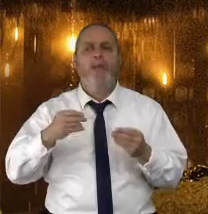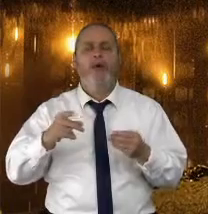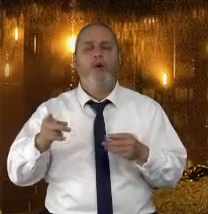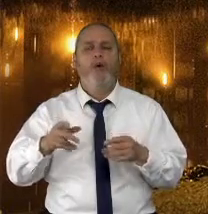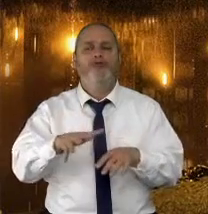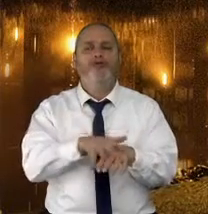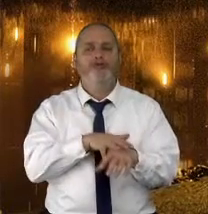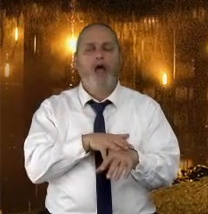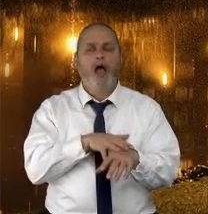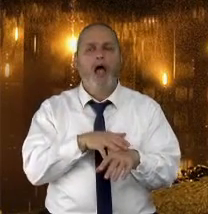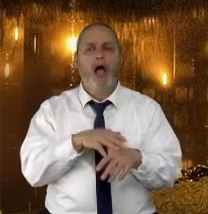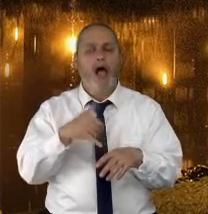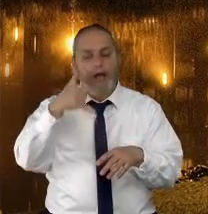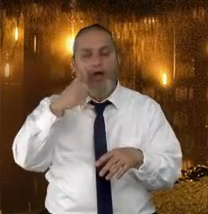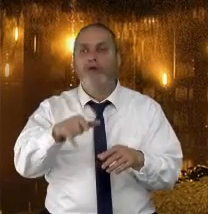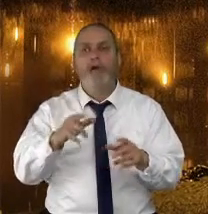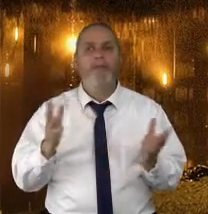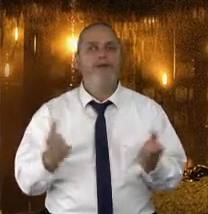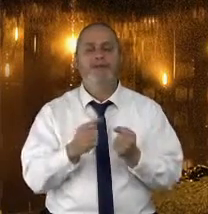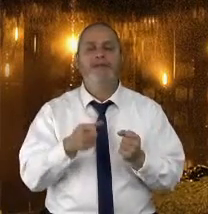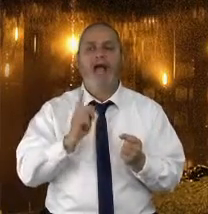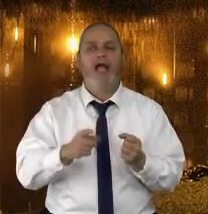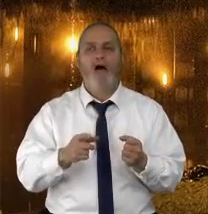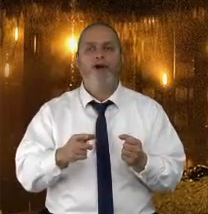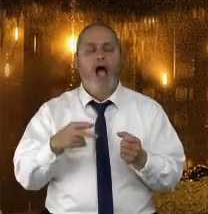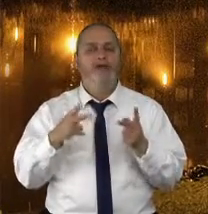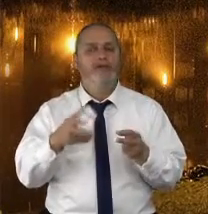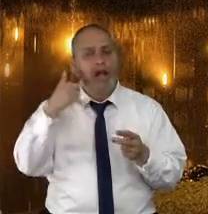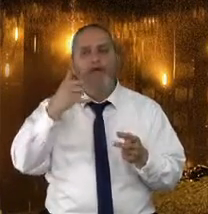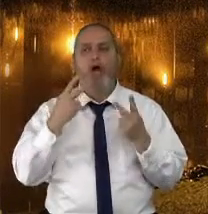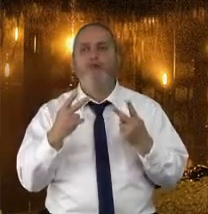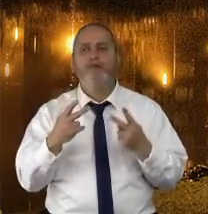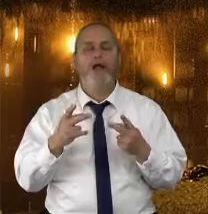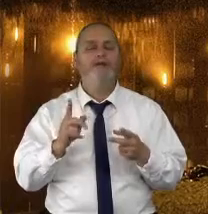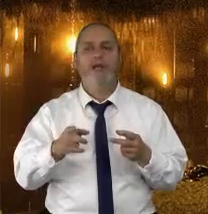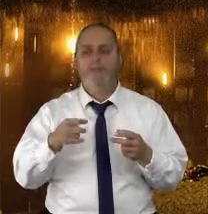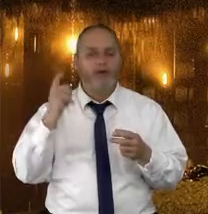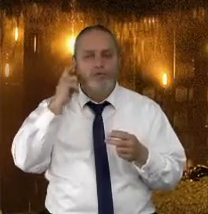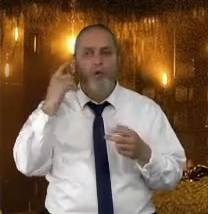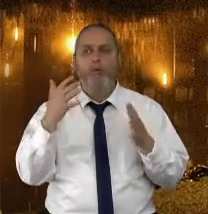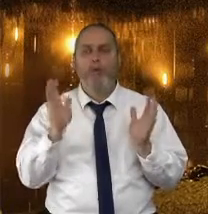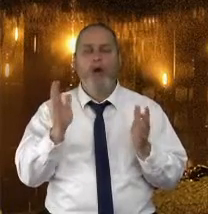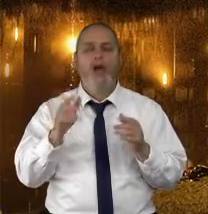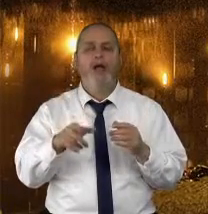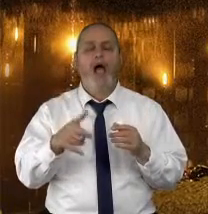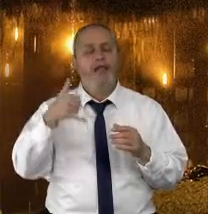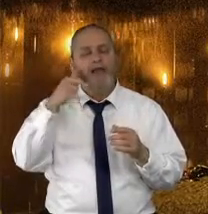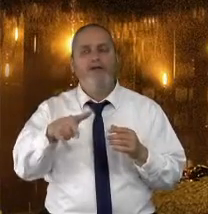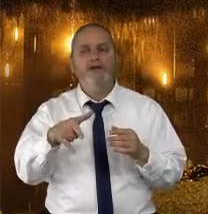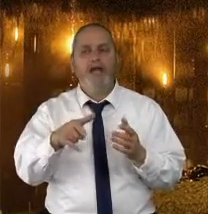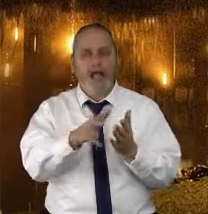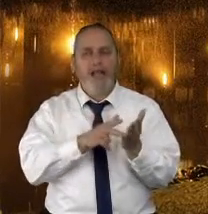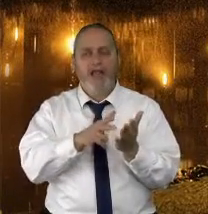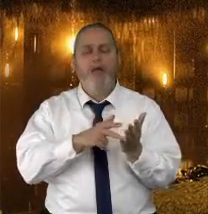תחושה שהנה זו השיחה הגואלת, זו השיחה החשובה, זו השיחה המשמעותית. היום הטלפון היד